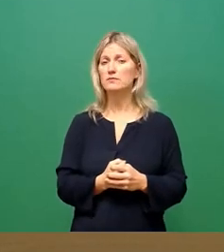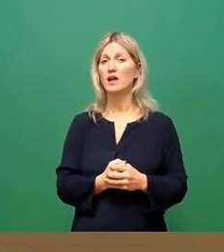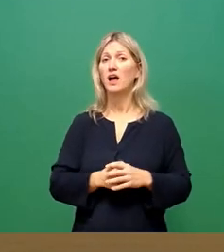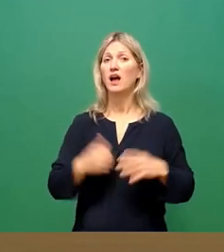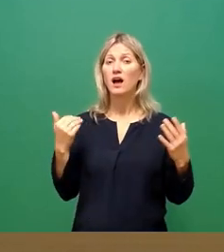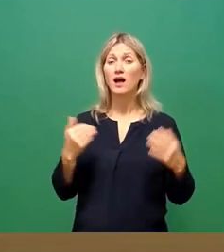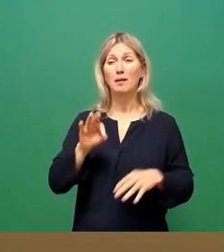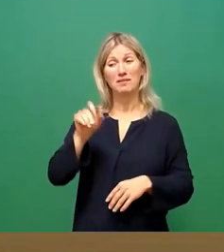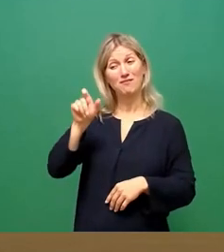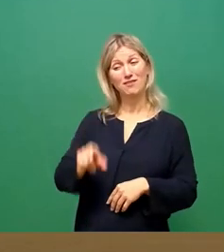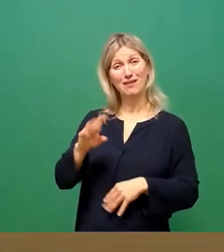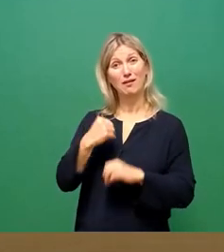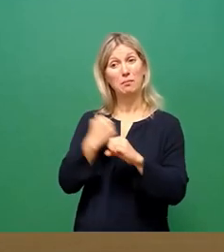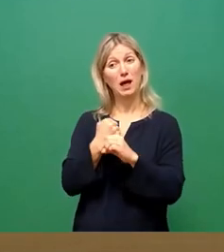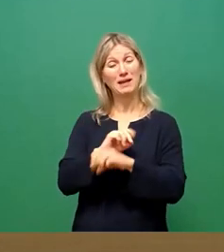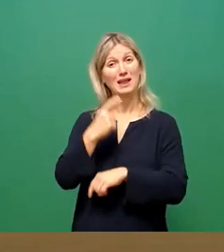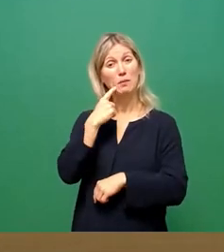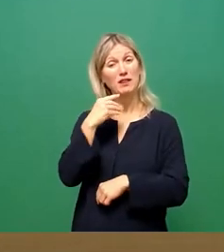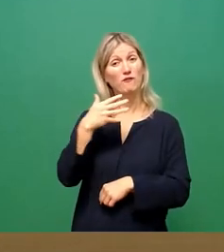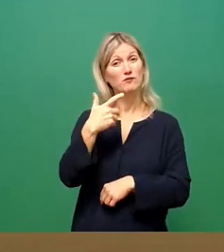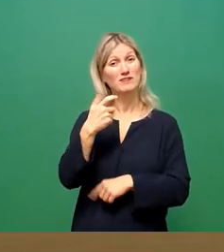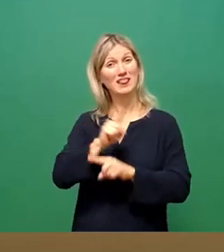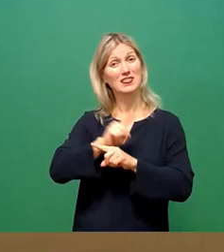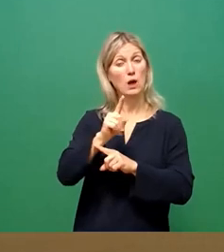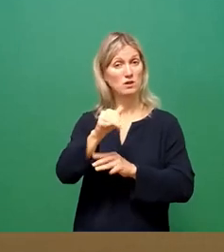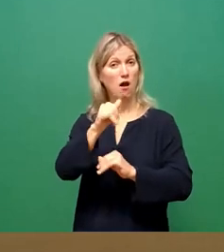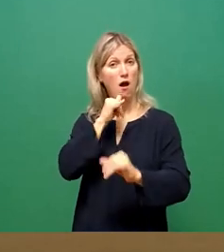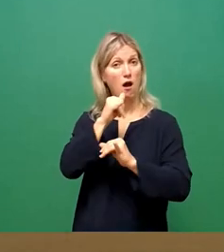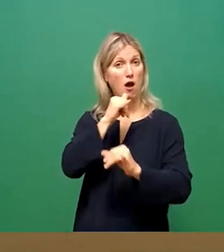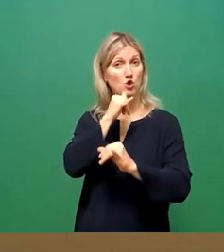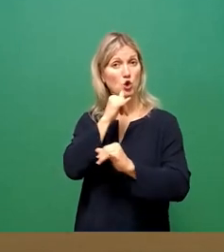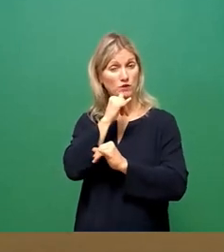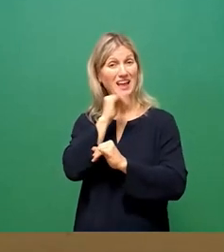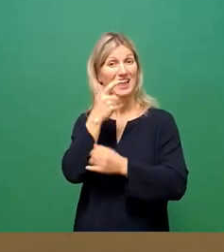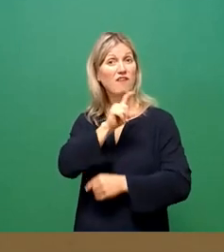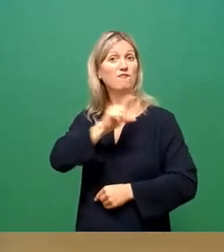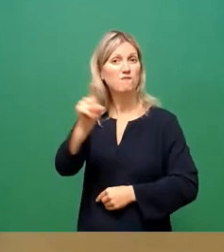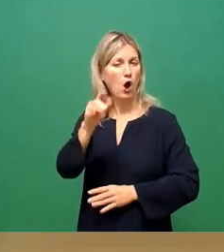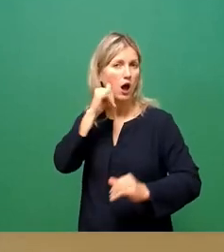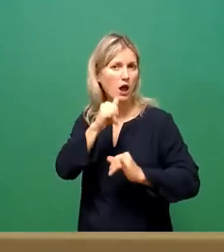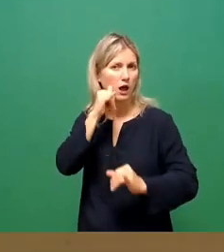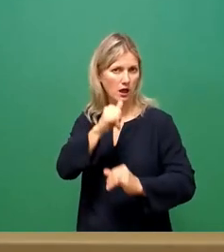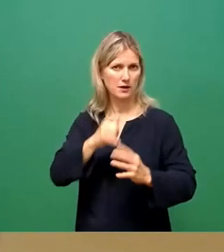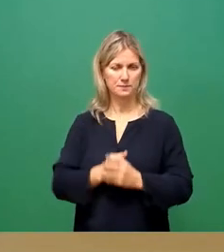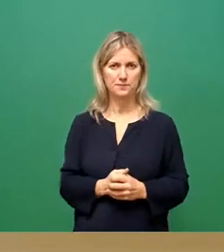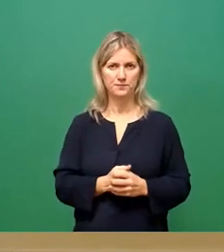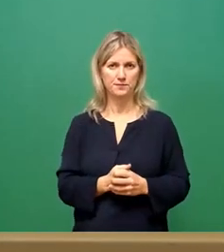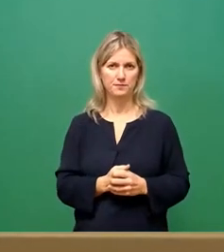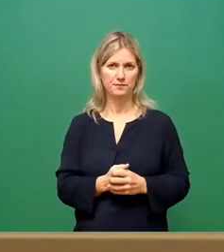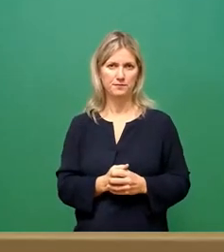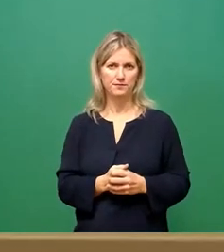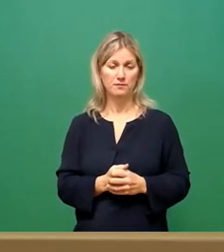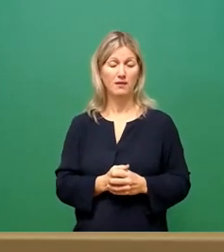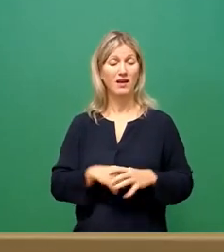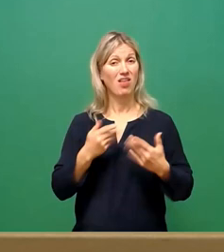bearbeitet derzeit das Servicecenter pro Woche. Klar ist, die Gas und Wärmekunden